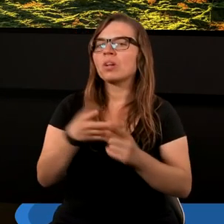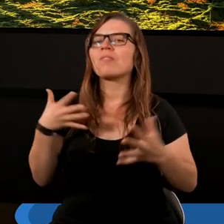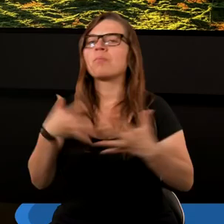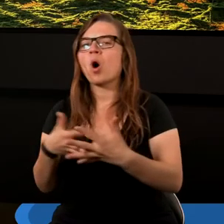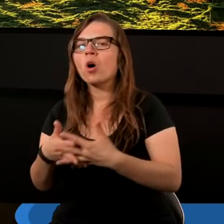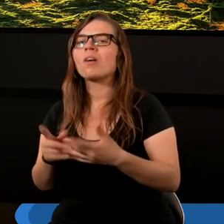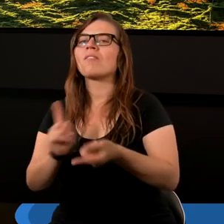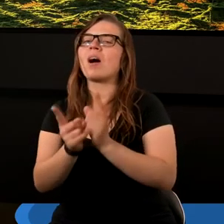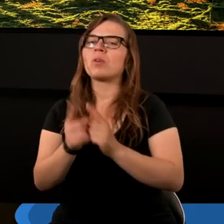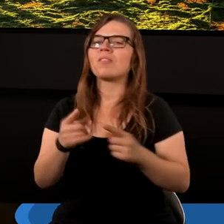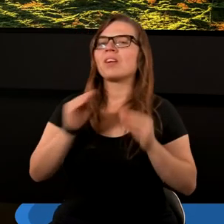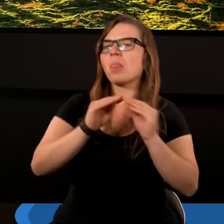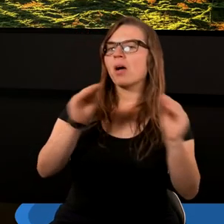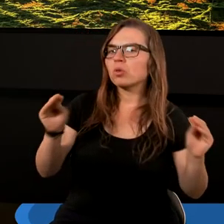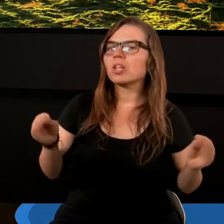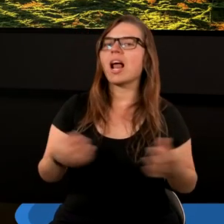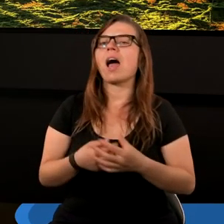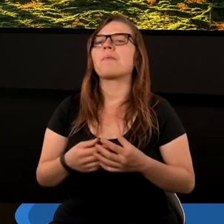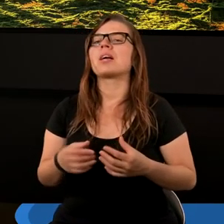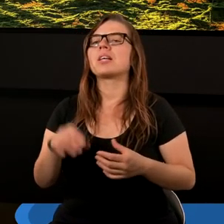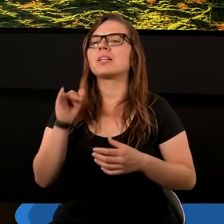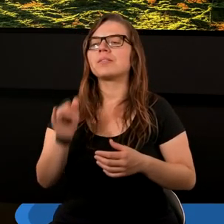prorokami, przed fałszywymi nauczycielami.